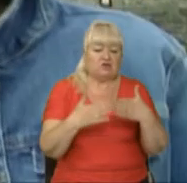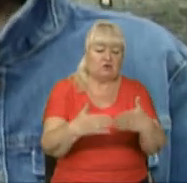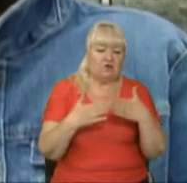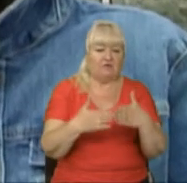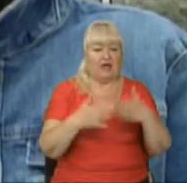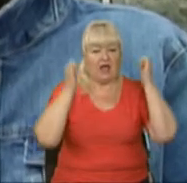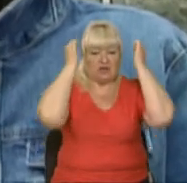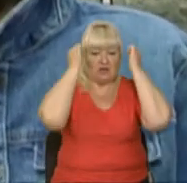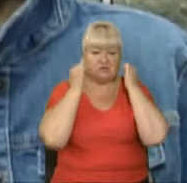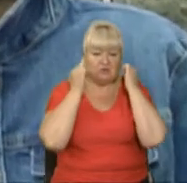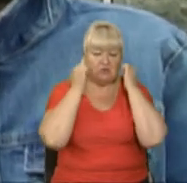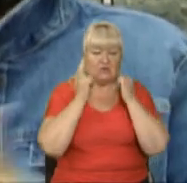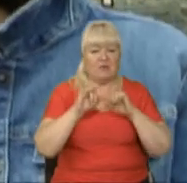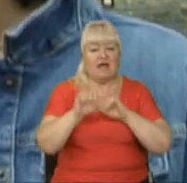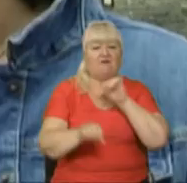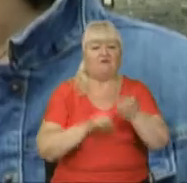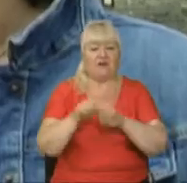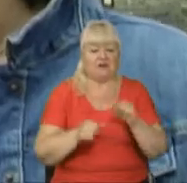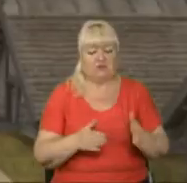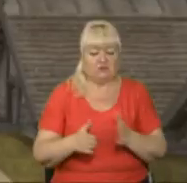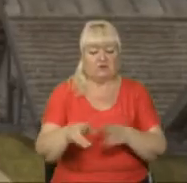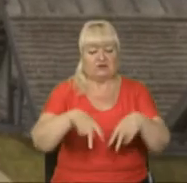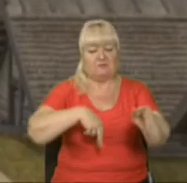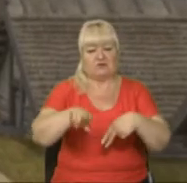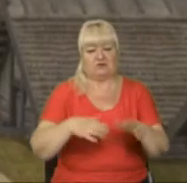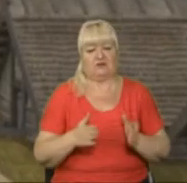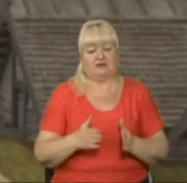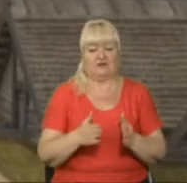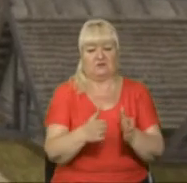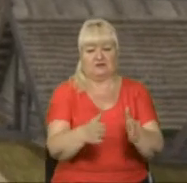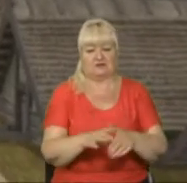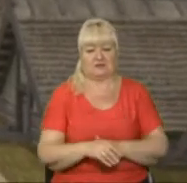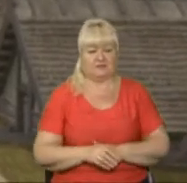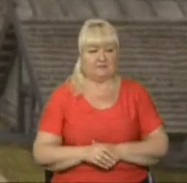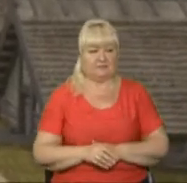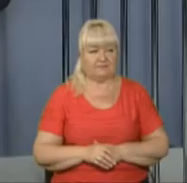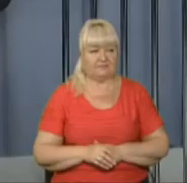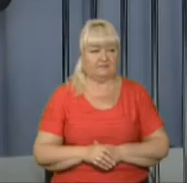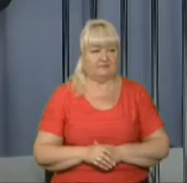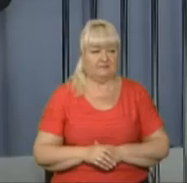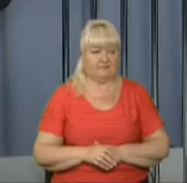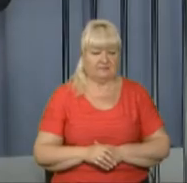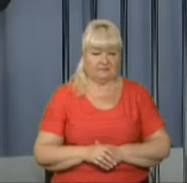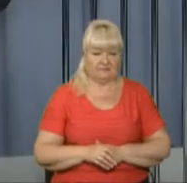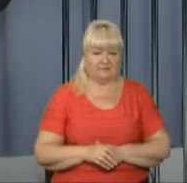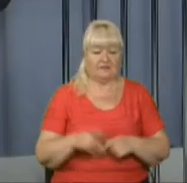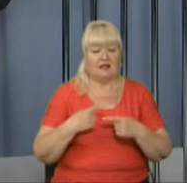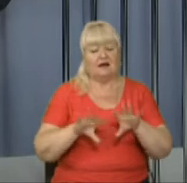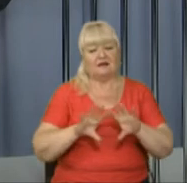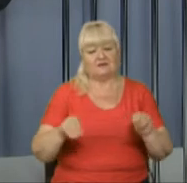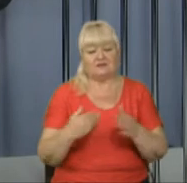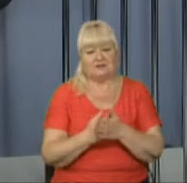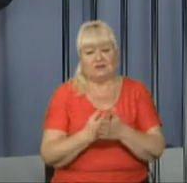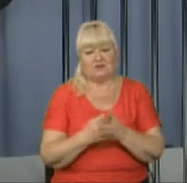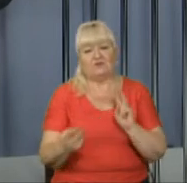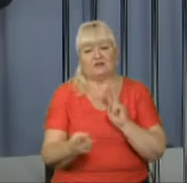шолома. І велодоріжки, пішохідні доріжки. Ольга Дейнека, Анатолій Киричук, ЮА Львів. І це всі новини на